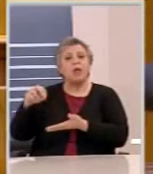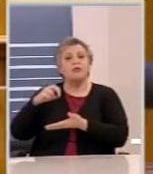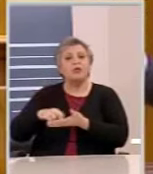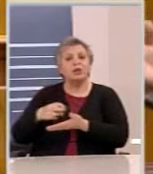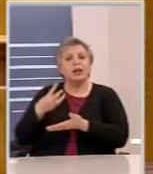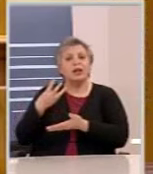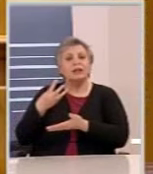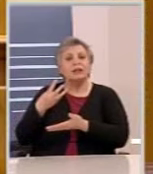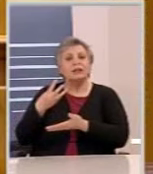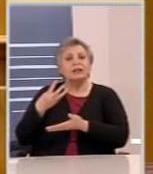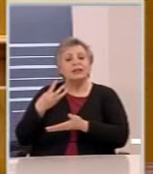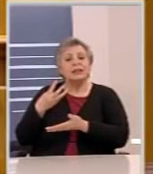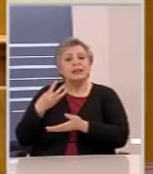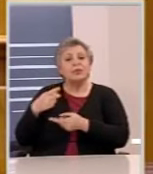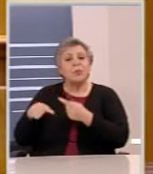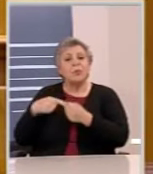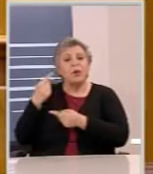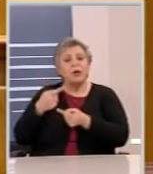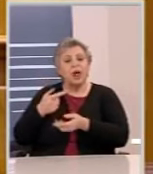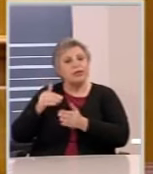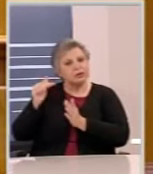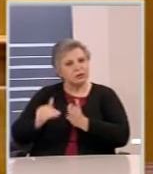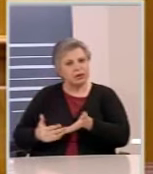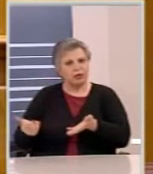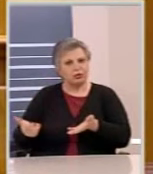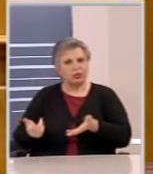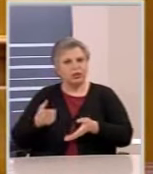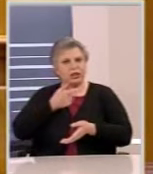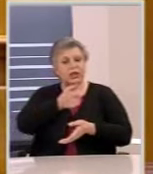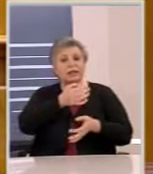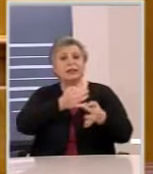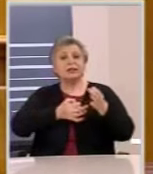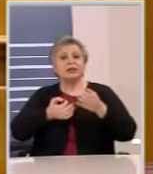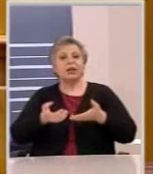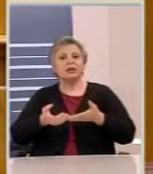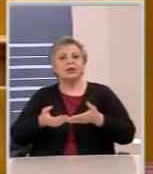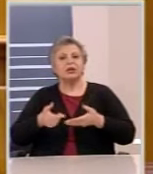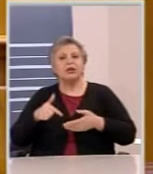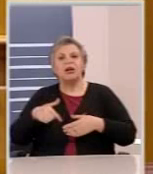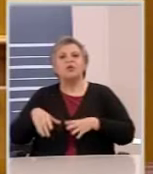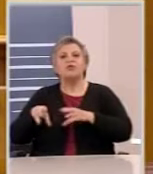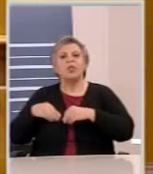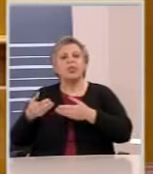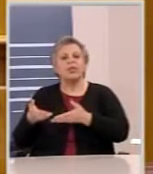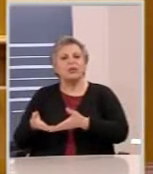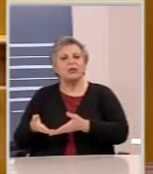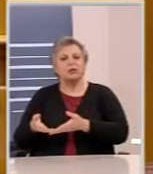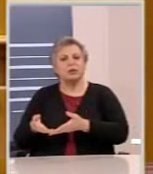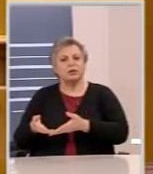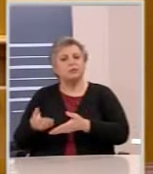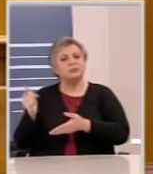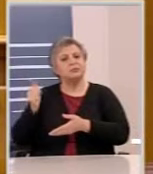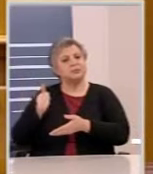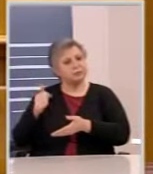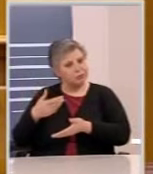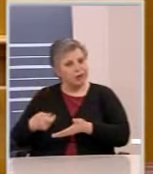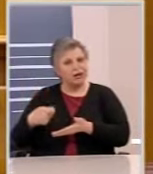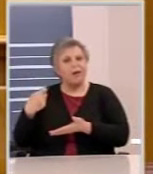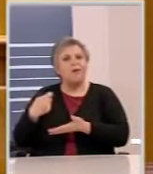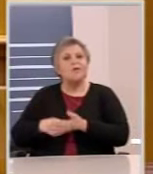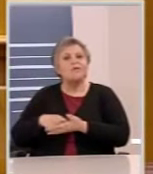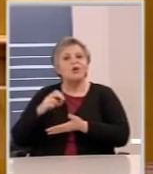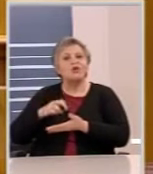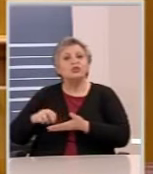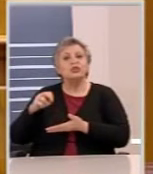ότι πρέπει να μειωθεί η φορολογία των επιχειρήσεων. Θα καταψηφίσετε τη μείωση 2% του φόρου εισοδήματος στη